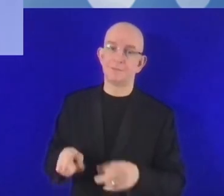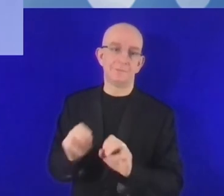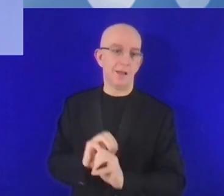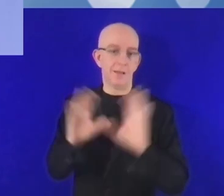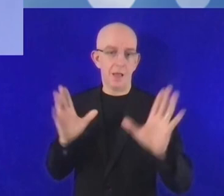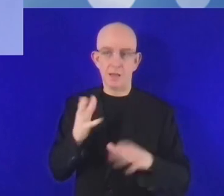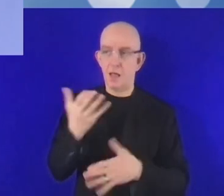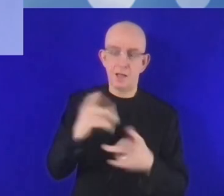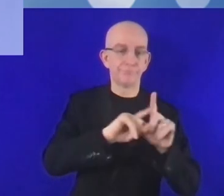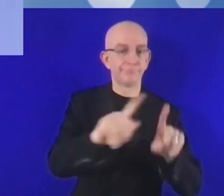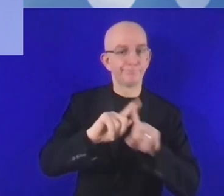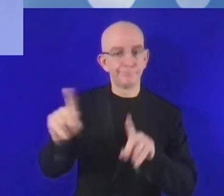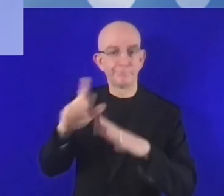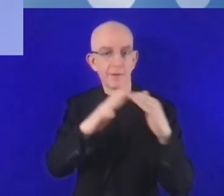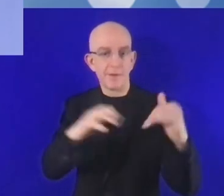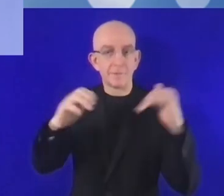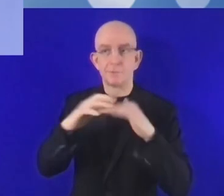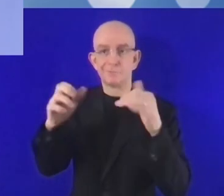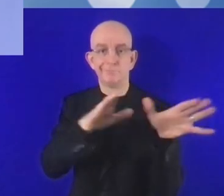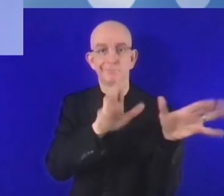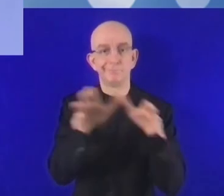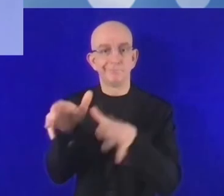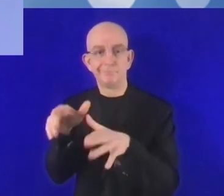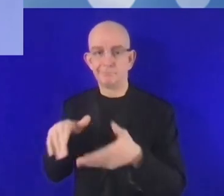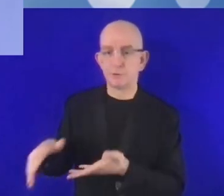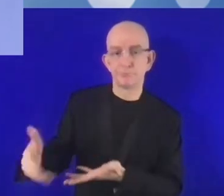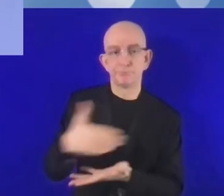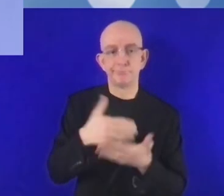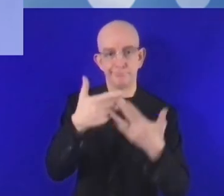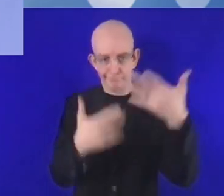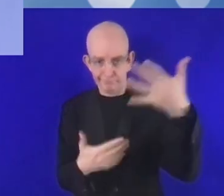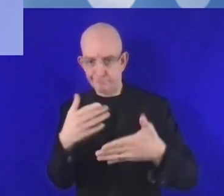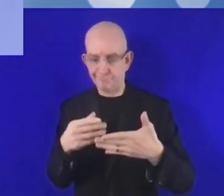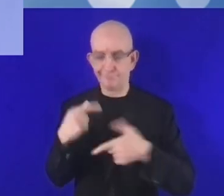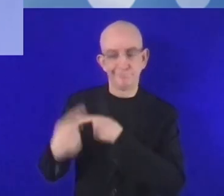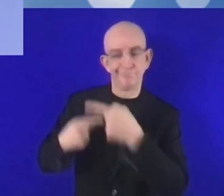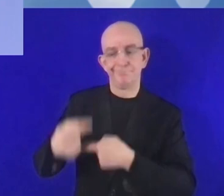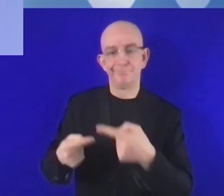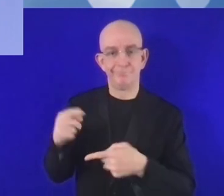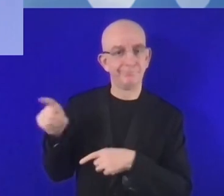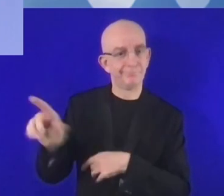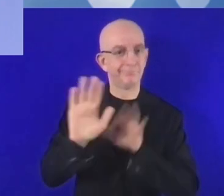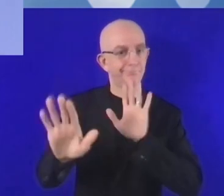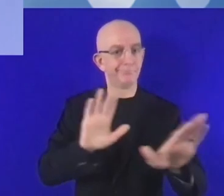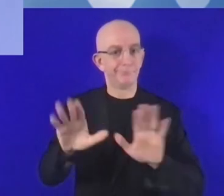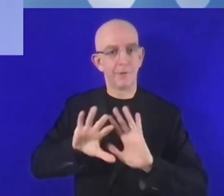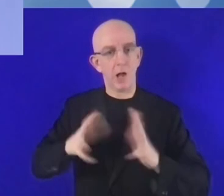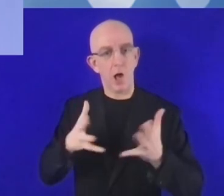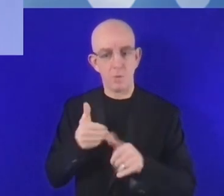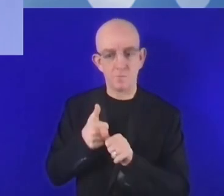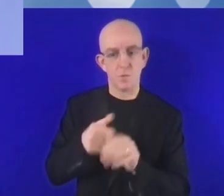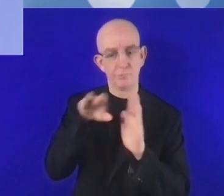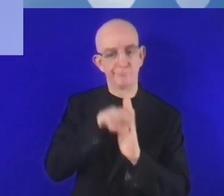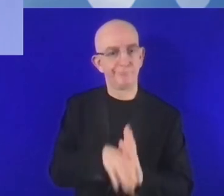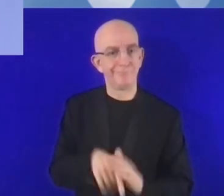شفاف وأن الإدارة في القطاع العام